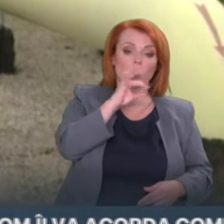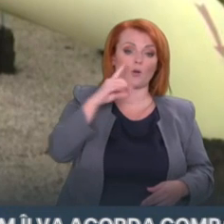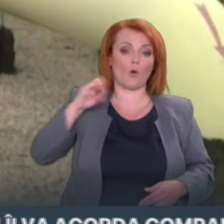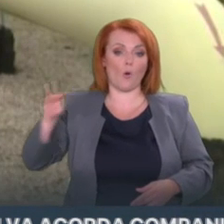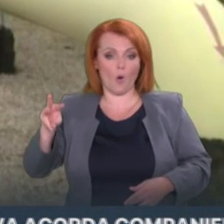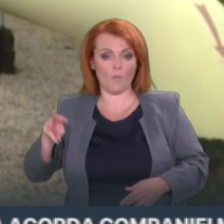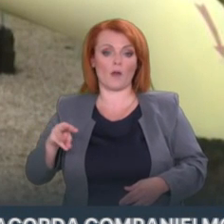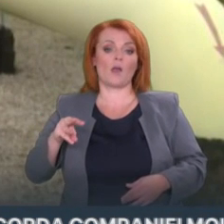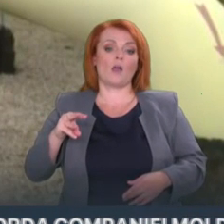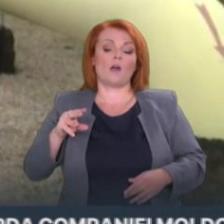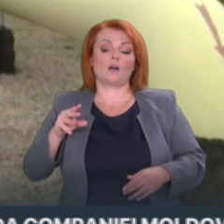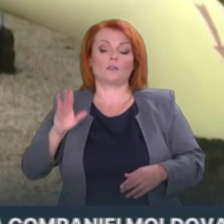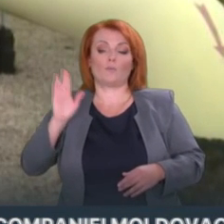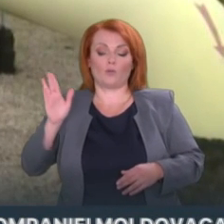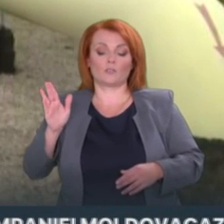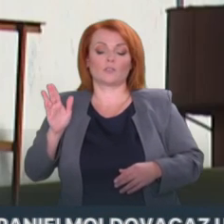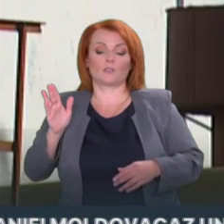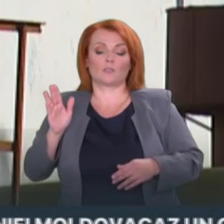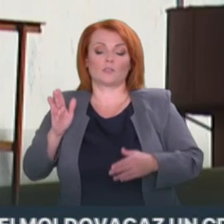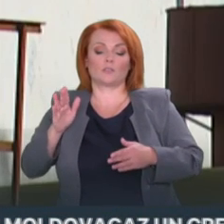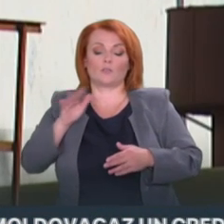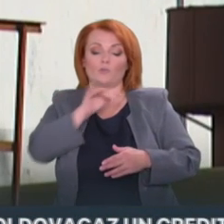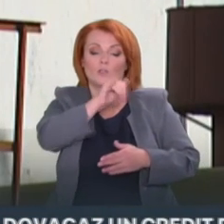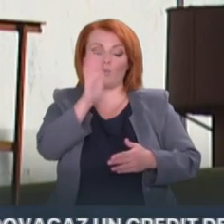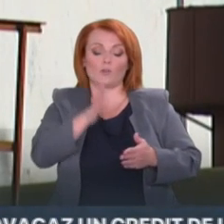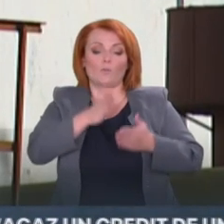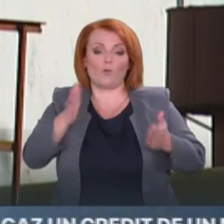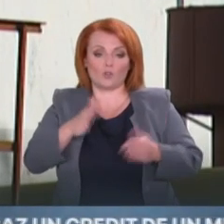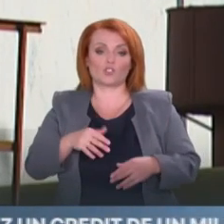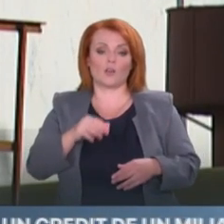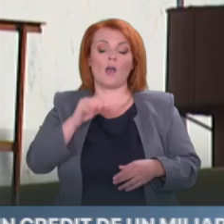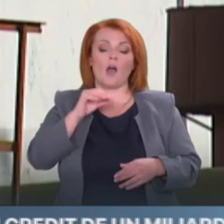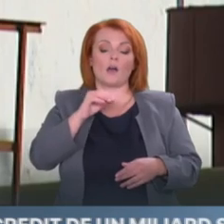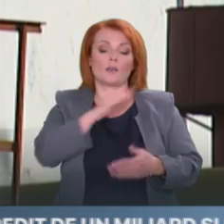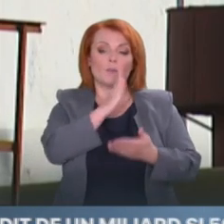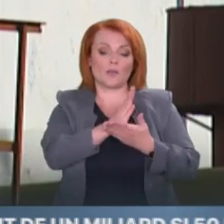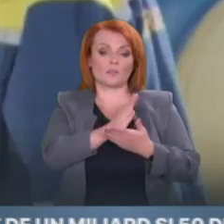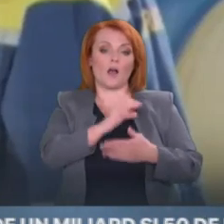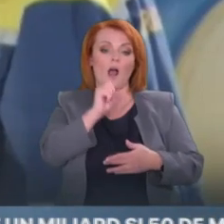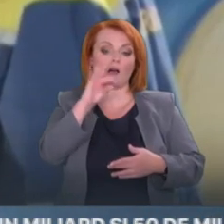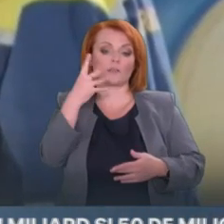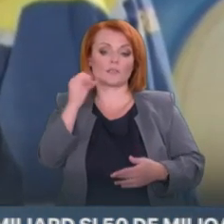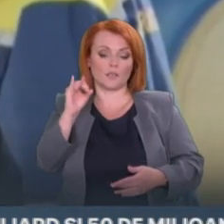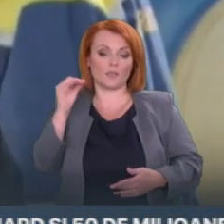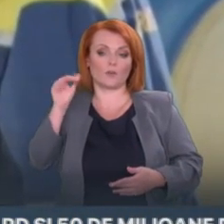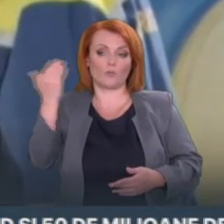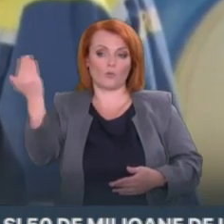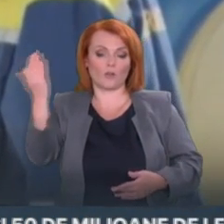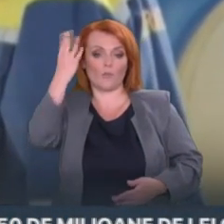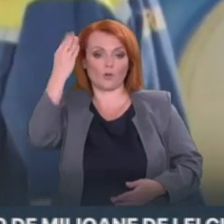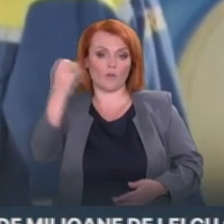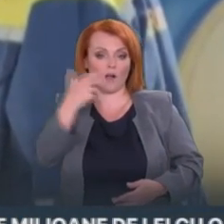posesia operatorului de transport MoldovaGaz, așa cum prevede contractul de gaj. Anunțul a fost făcut de către ministrul